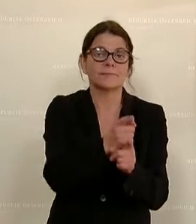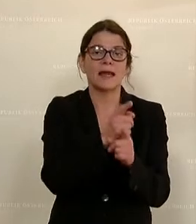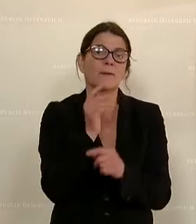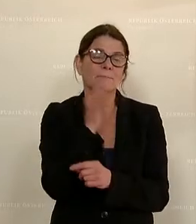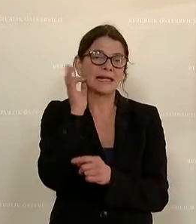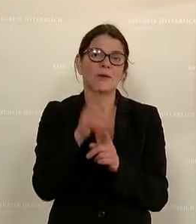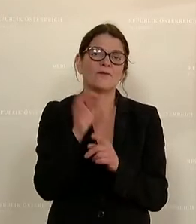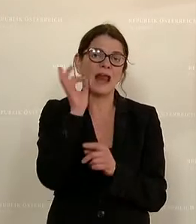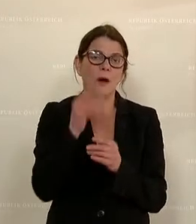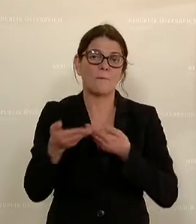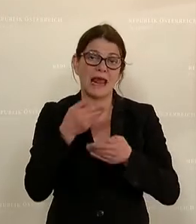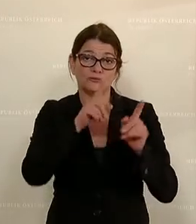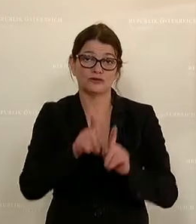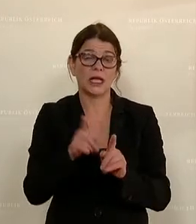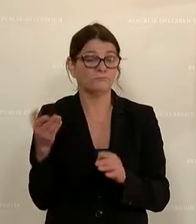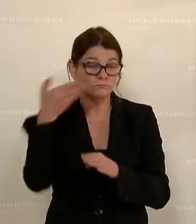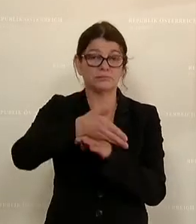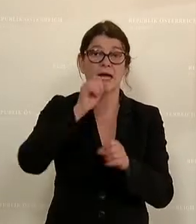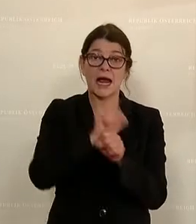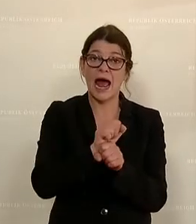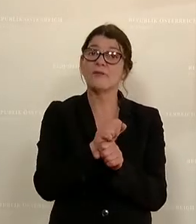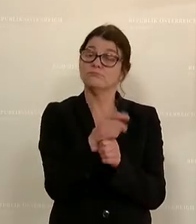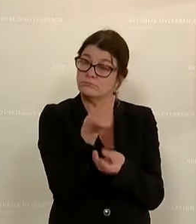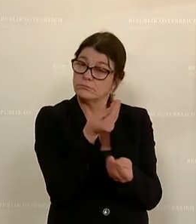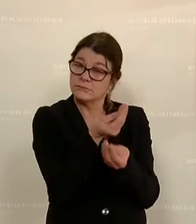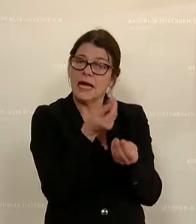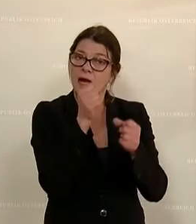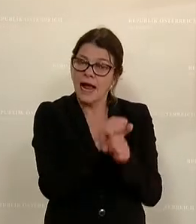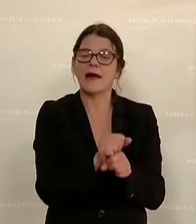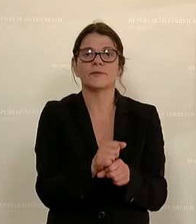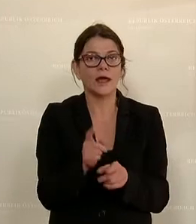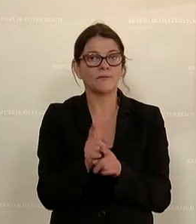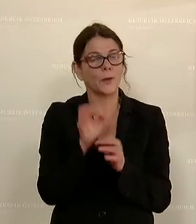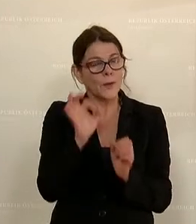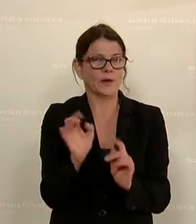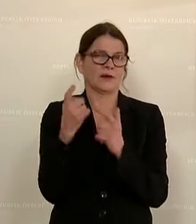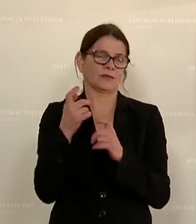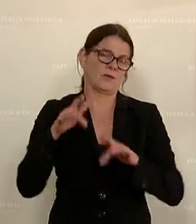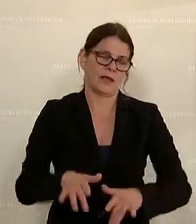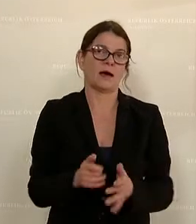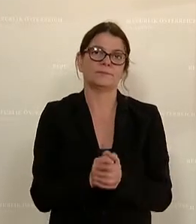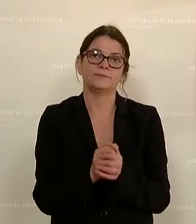Frauenberatungsstellen in Österreich wenden können und dort auch gut beraten und versorgt werden.